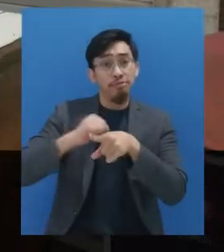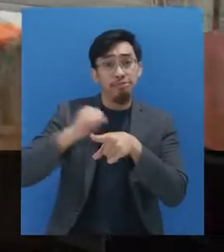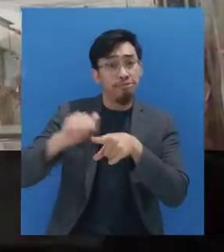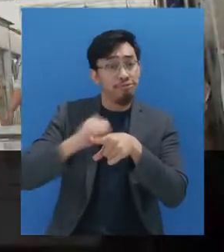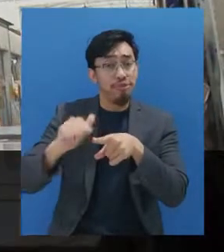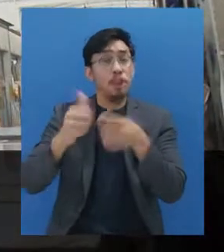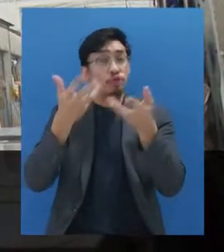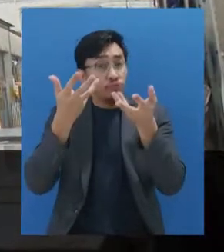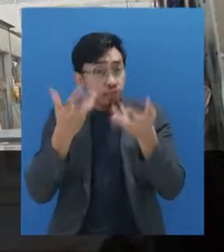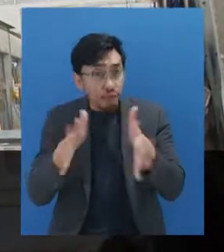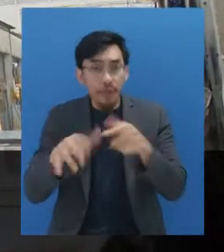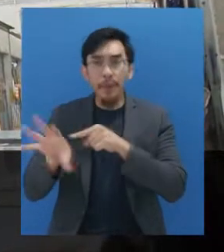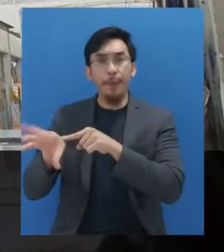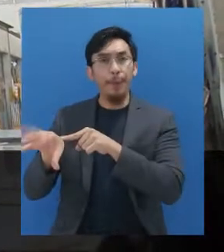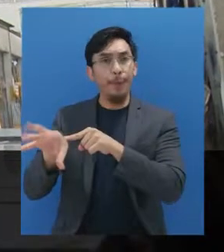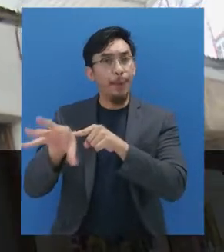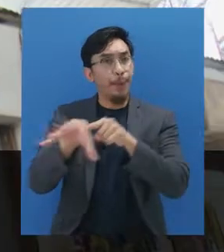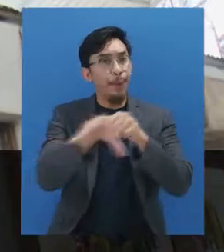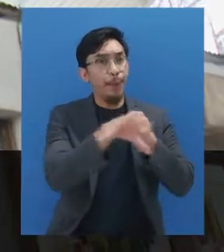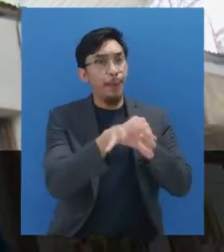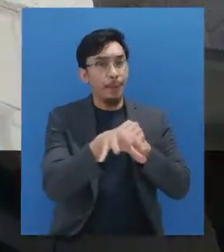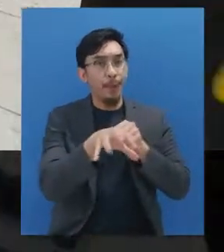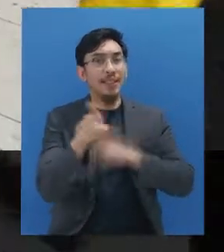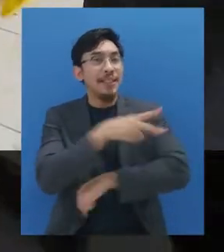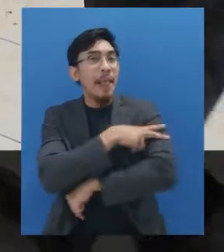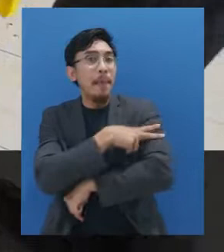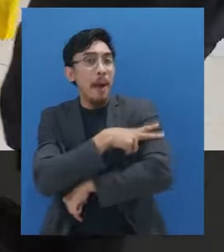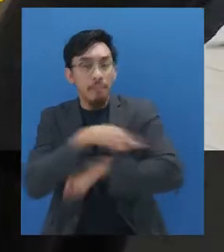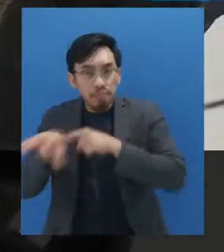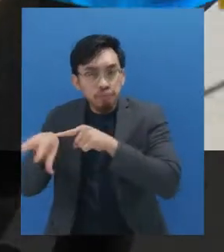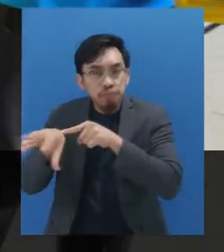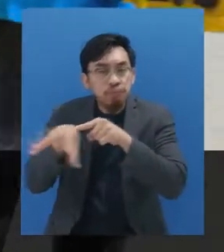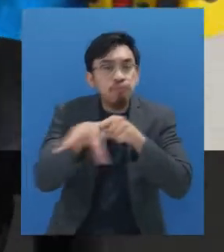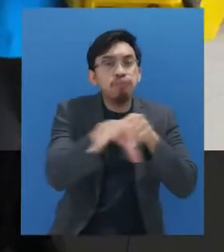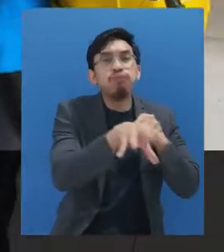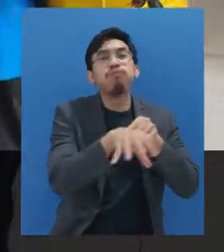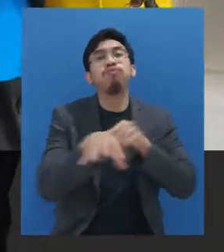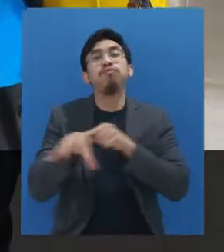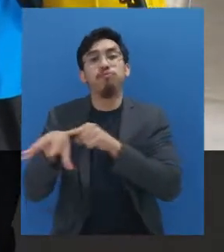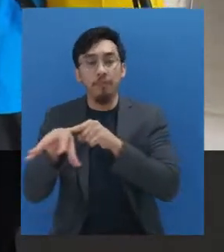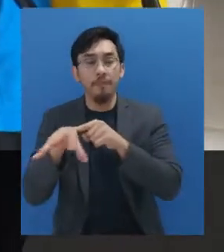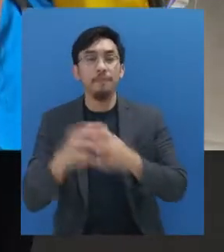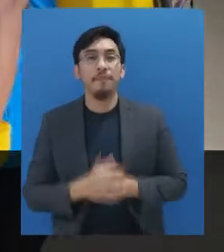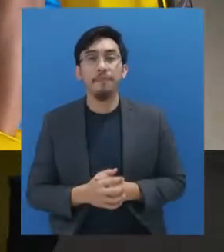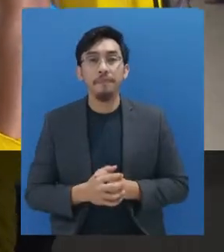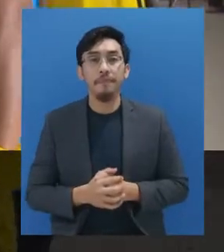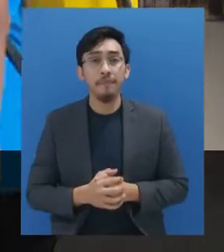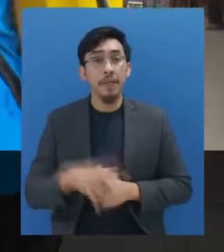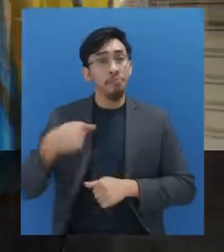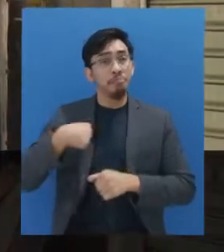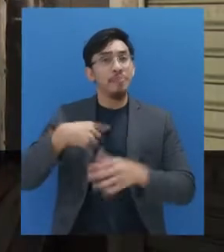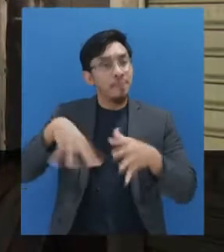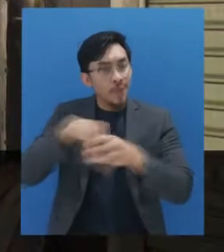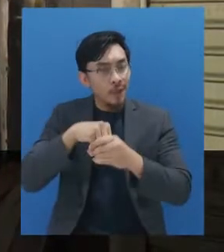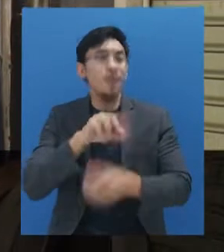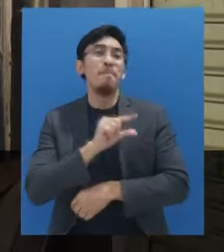ada penuh ini, ini dilakukan oleh satam, itu disinfektan, nyemprot itu. Itu saya termasuk